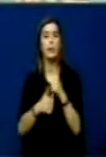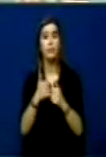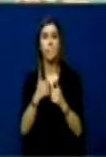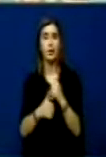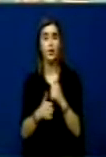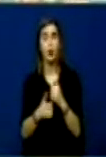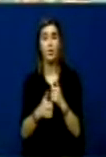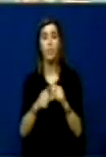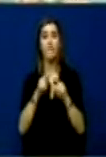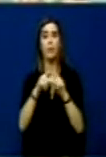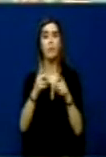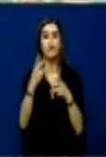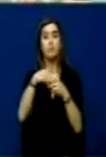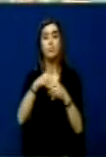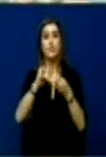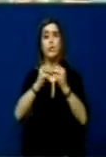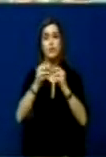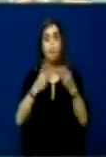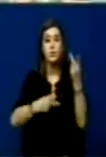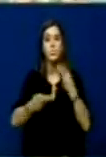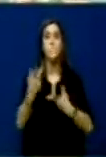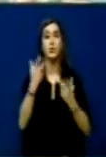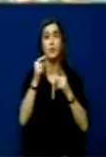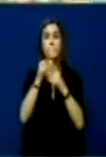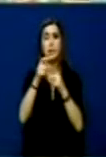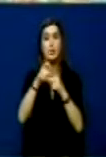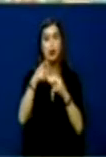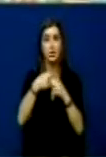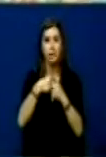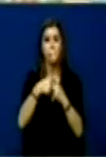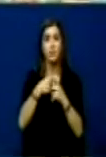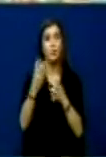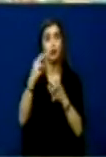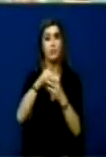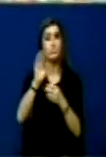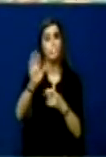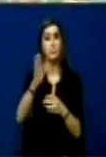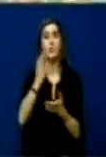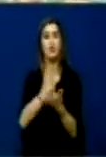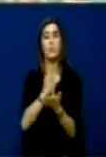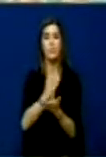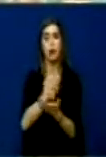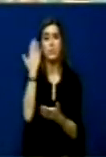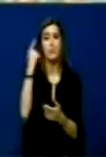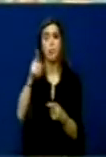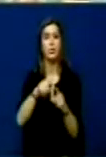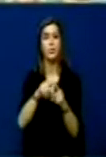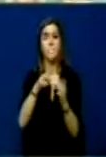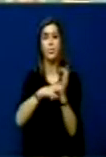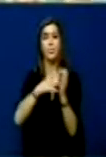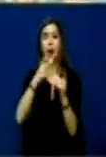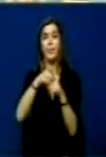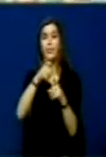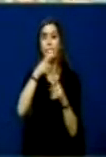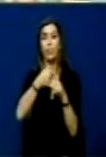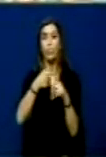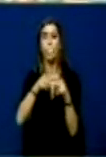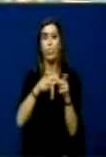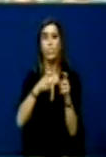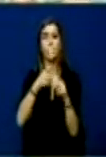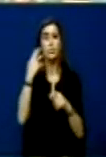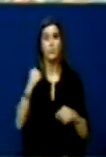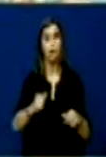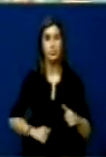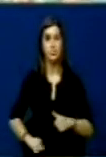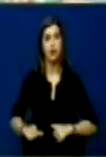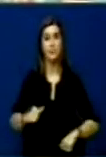e biznesmeneve të lidhur me pëdëkën, të cilët ishin përfshirë në rastin medikus për transplantimin e